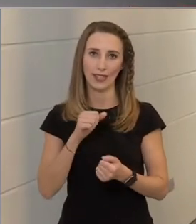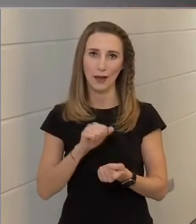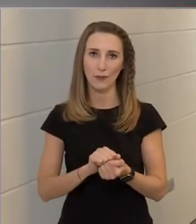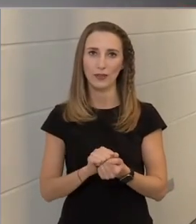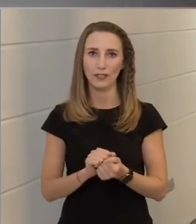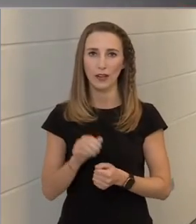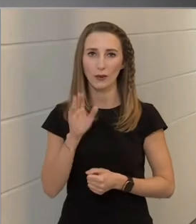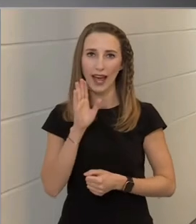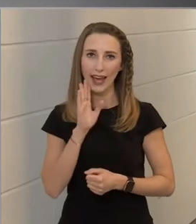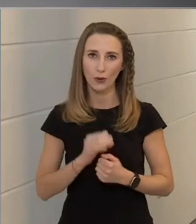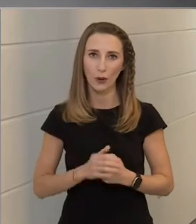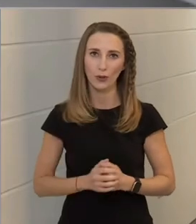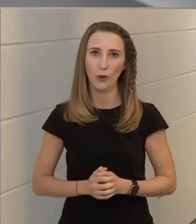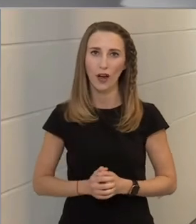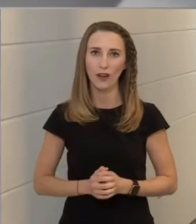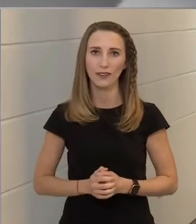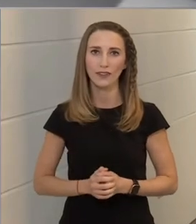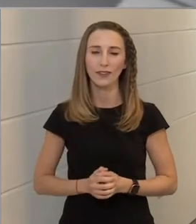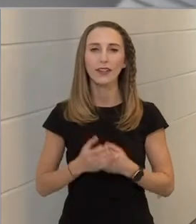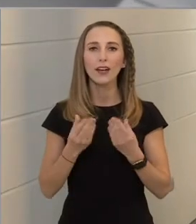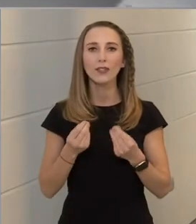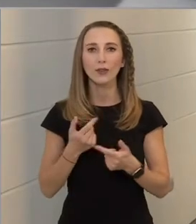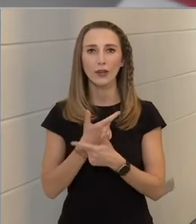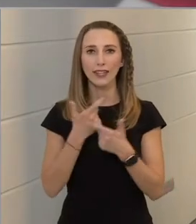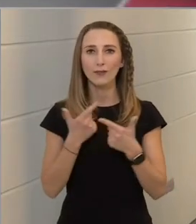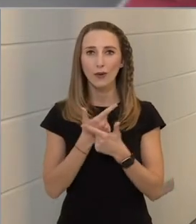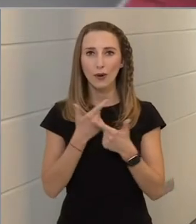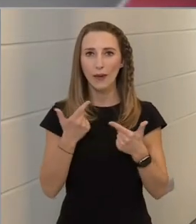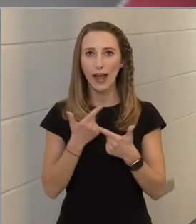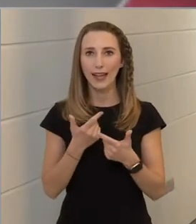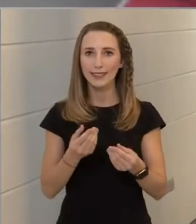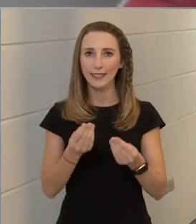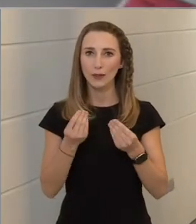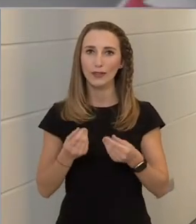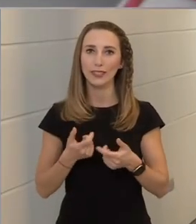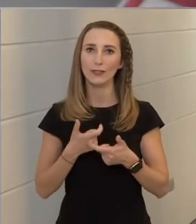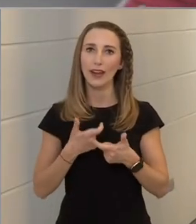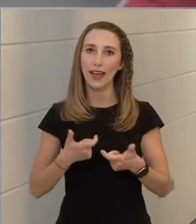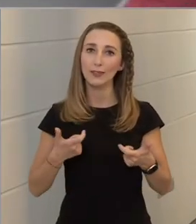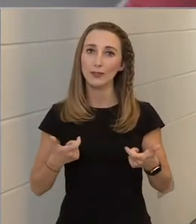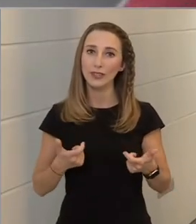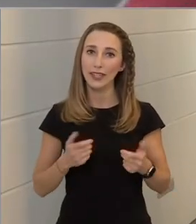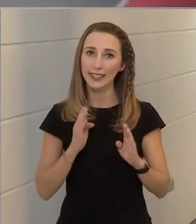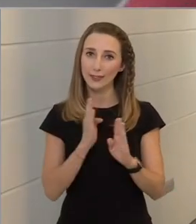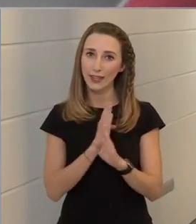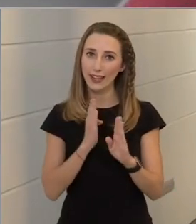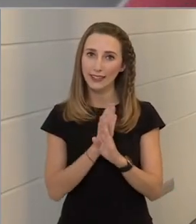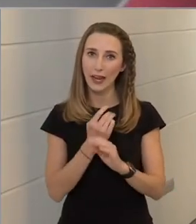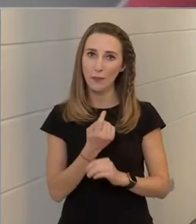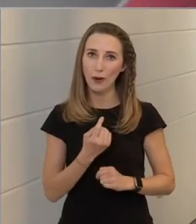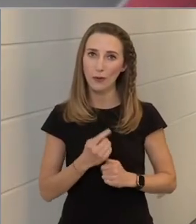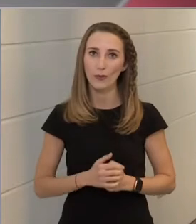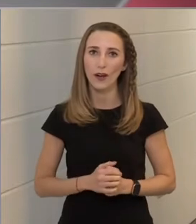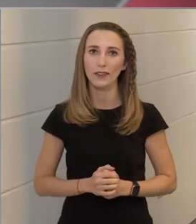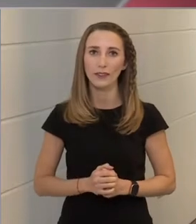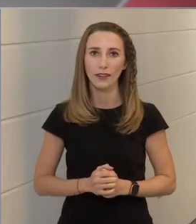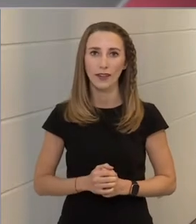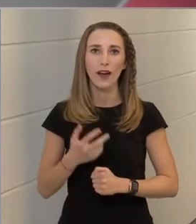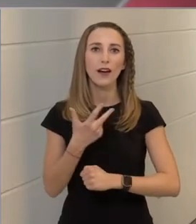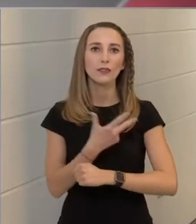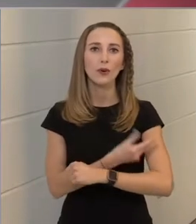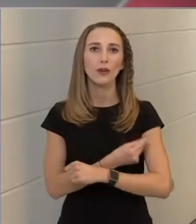árulkodóak, és sok információt és lehetőséget is rejtenek magukban. Az